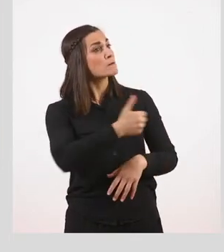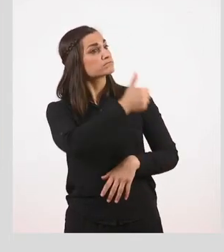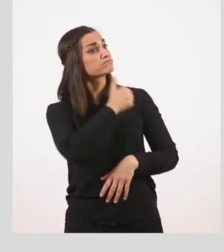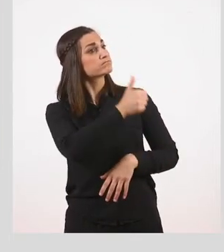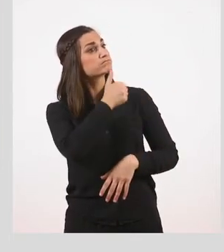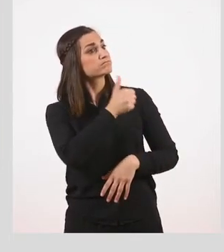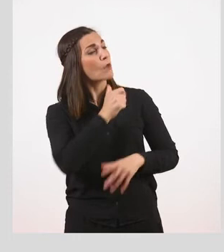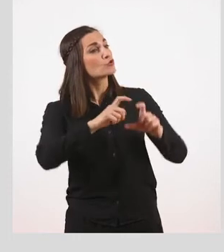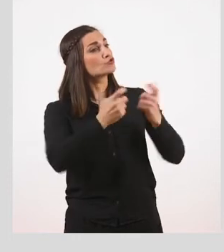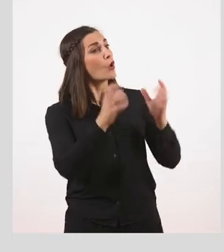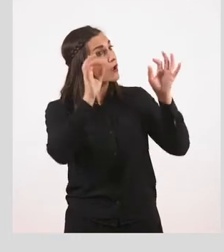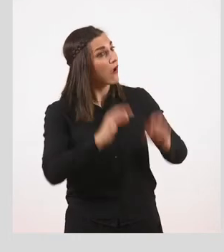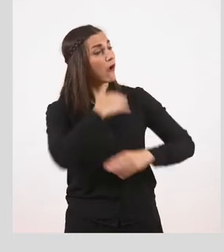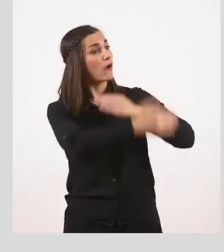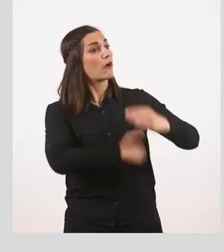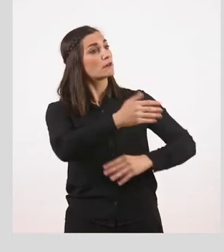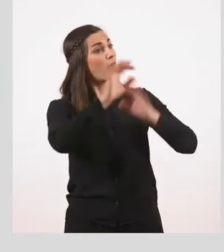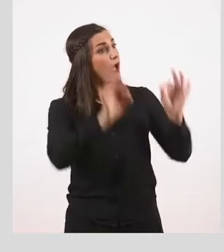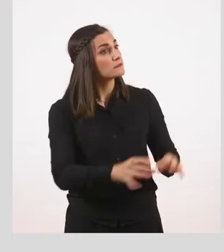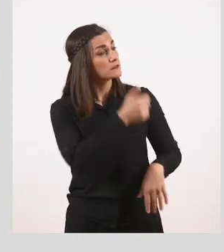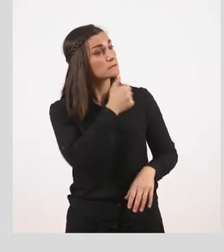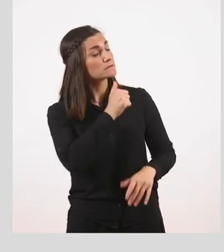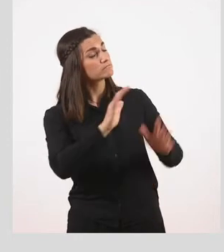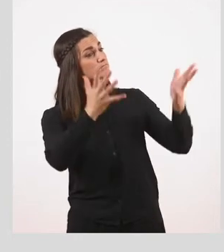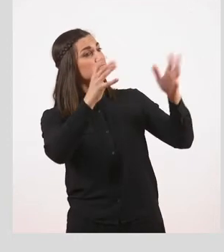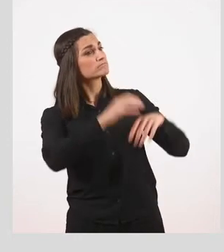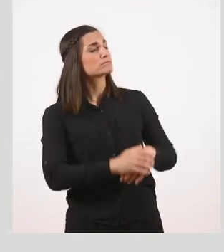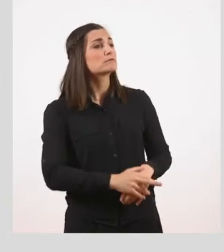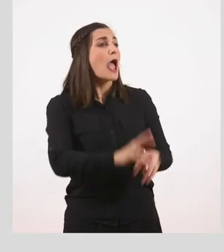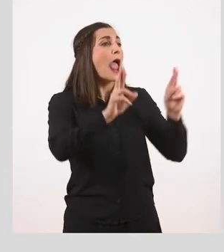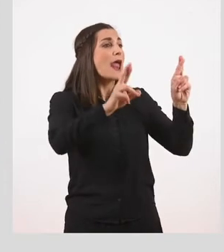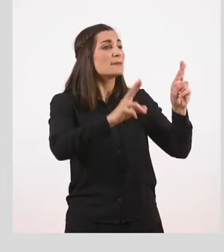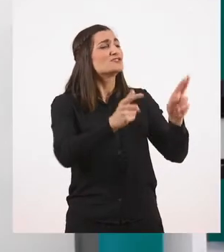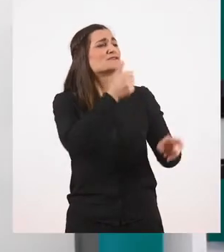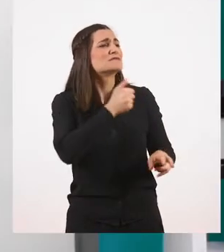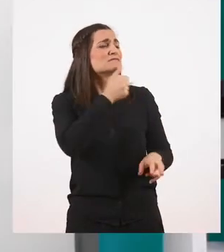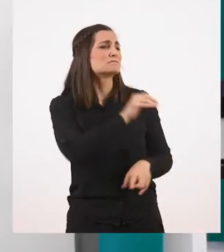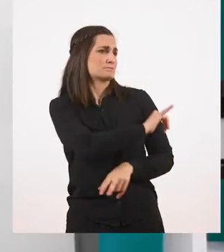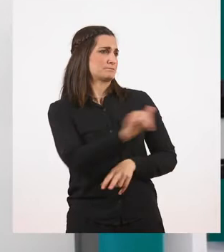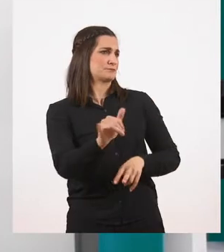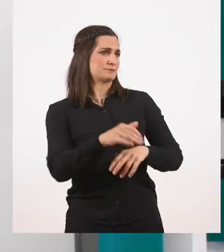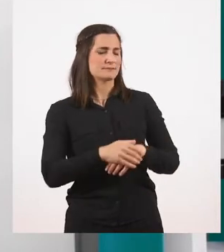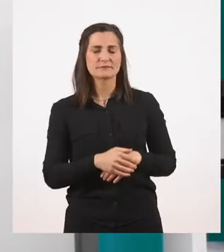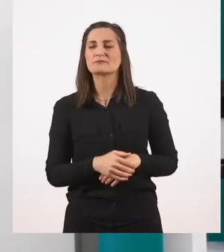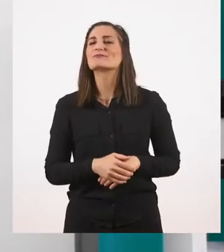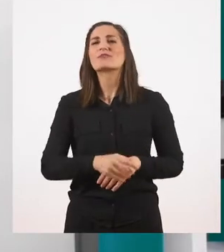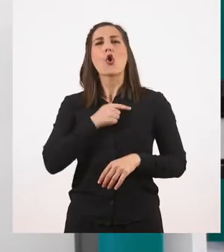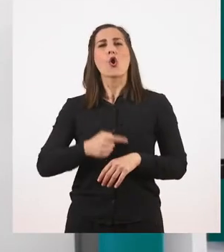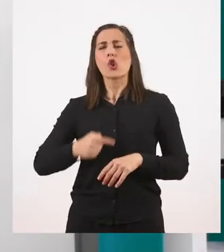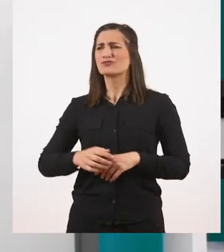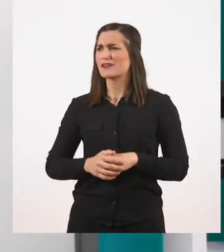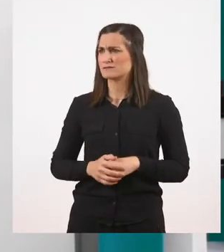για να έρθεις στο σχολείο με το χέρι σου στον γύψο. Ελπίζω να μην υποφέρεις πια. Ο Κλωτέρ